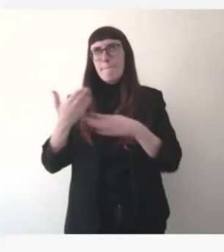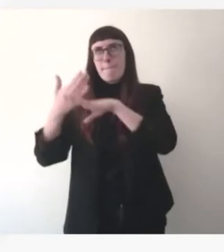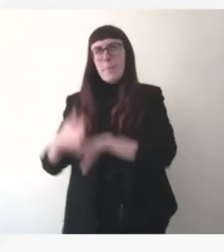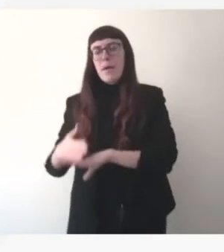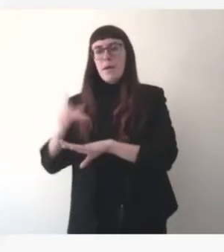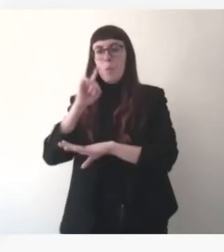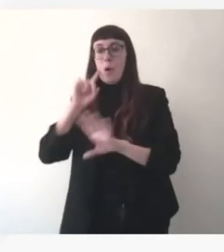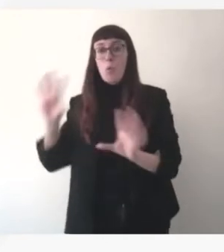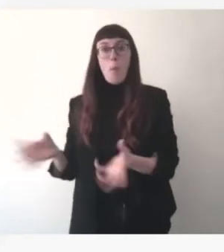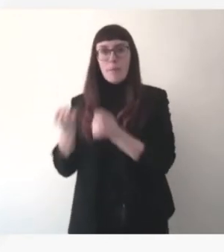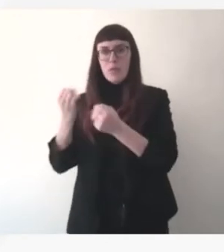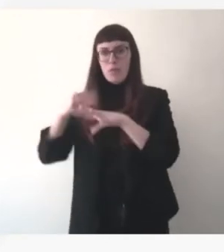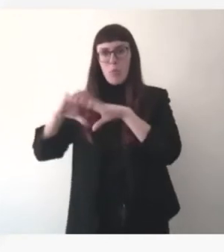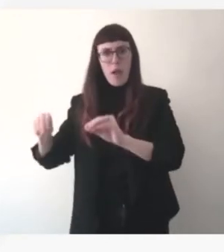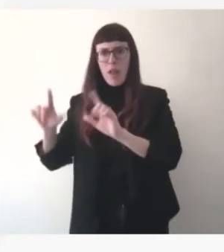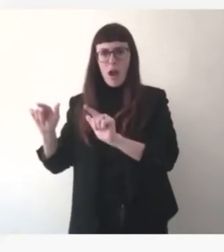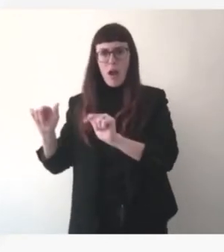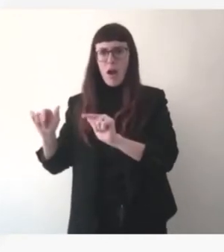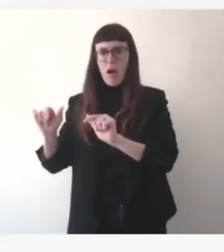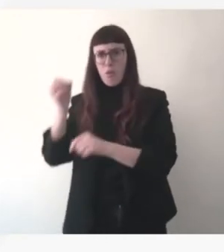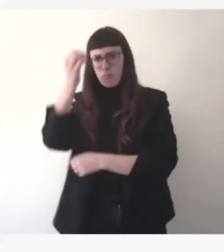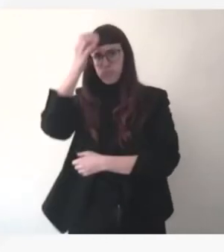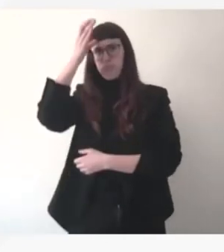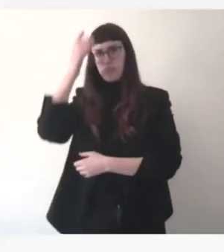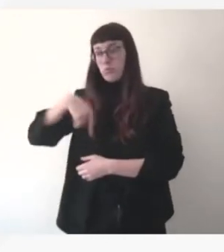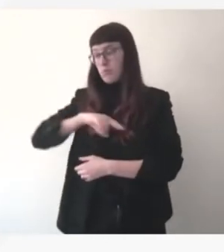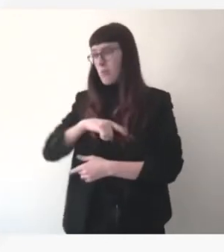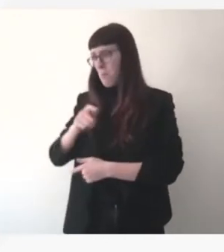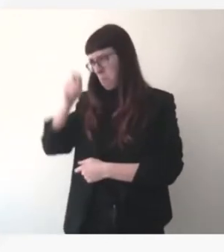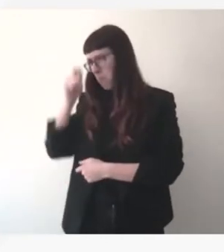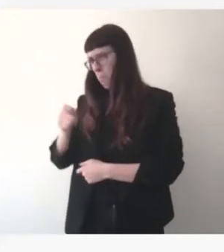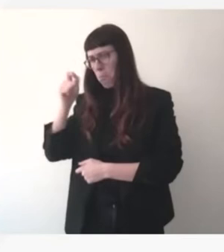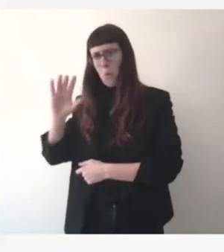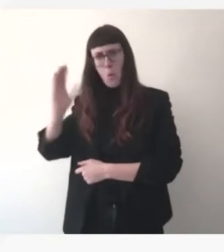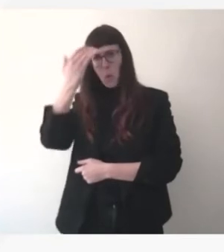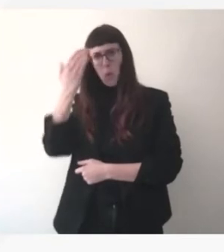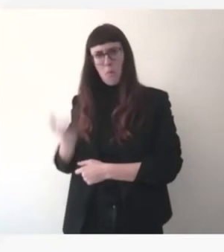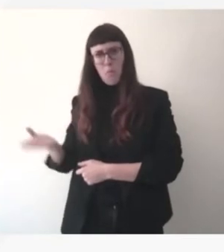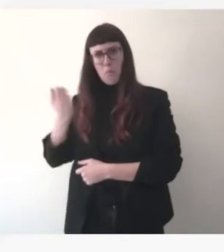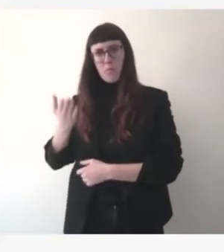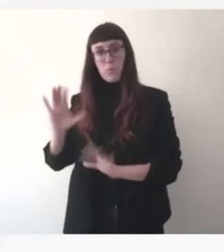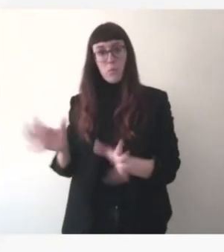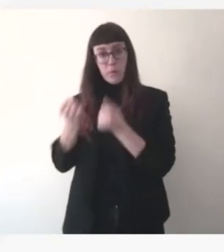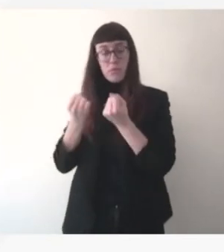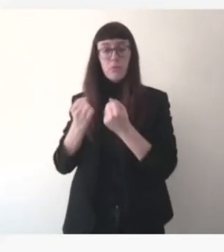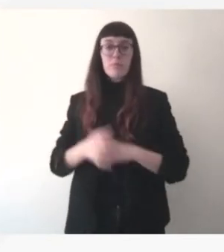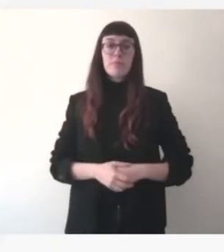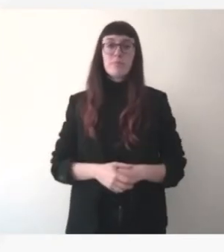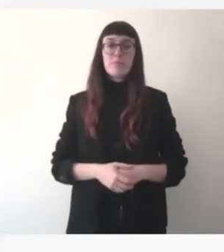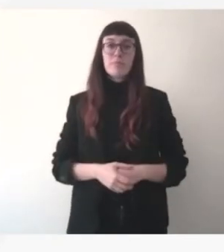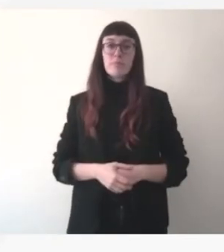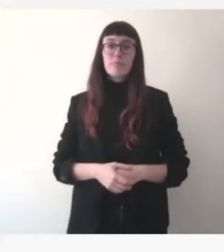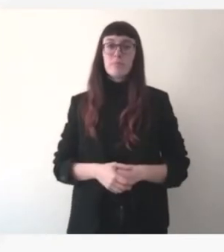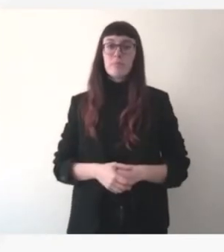faut reconnaître dans ce domaine. Il y a aussi un historique qui fait qu'ils se sont développés, ils ont